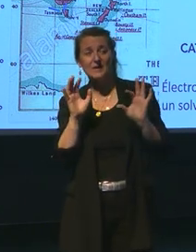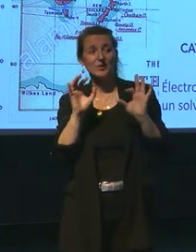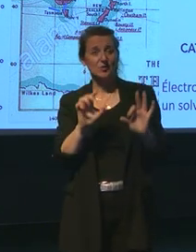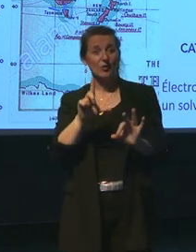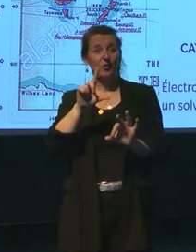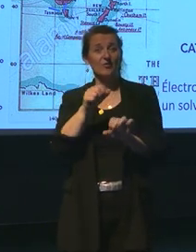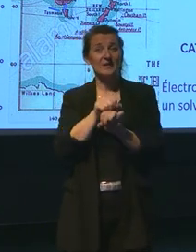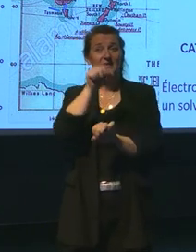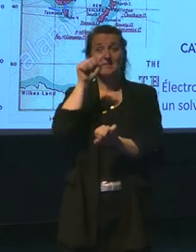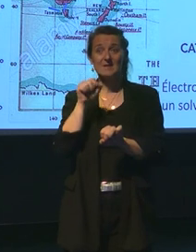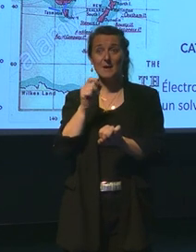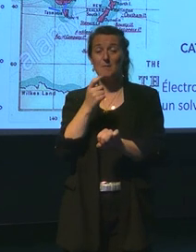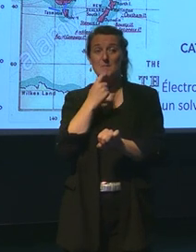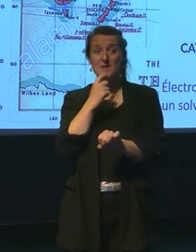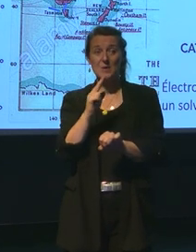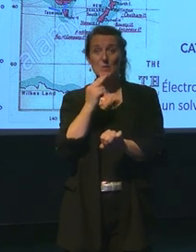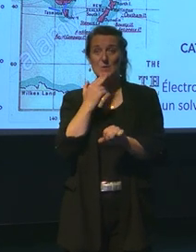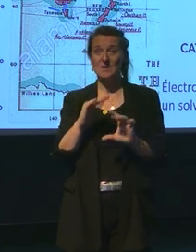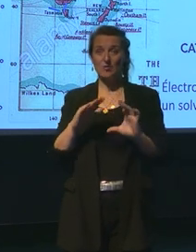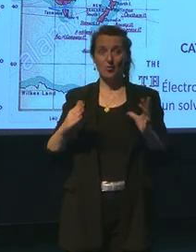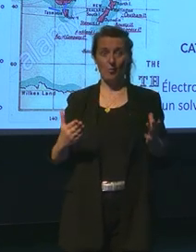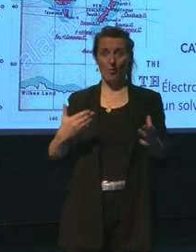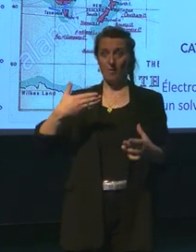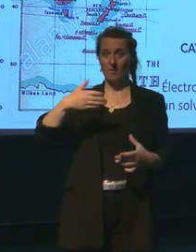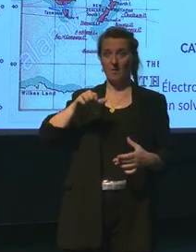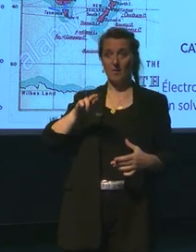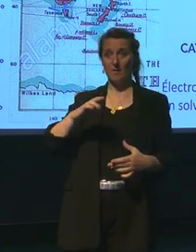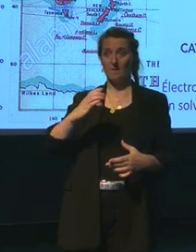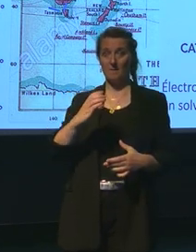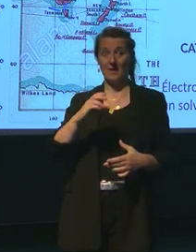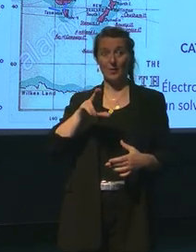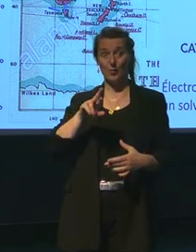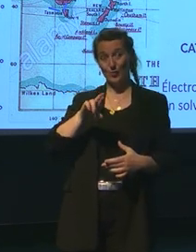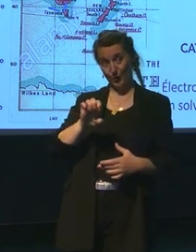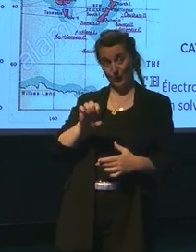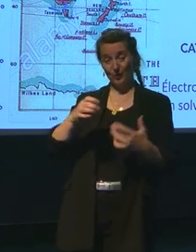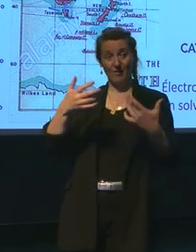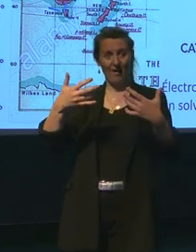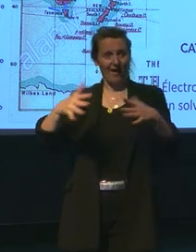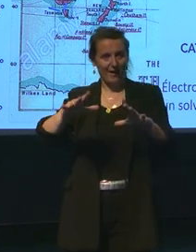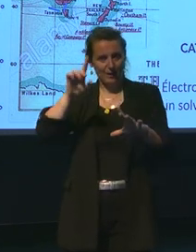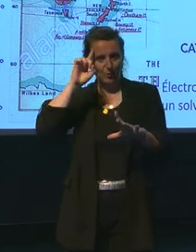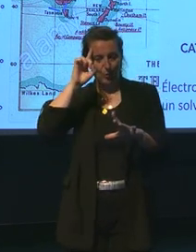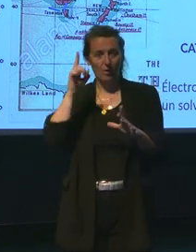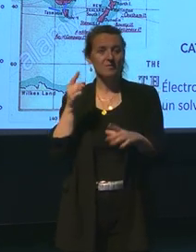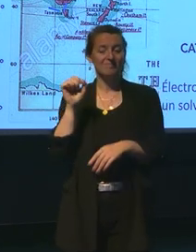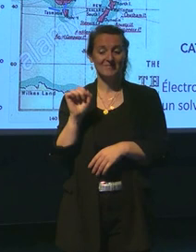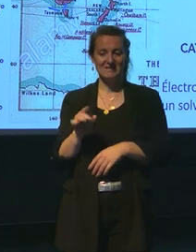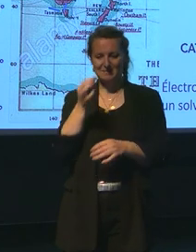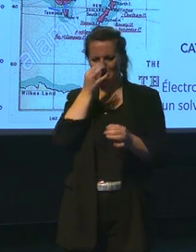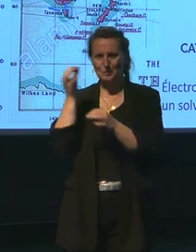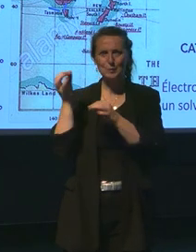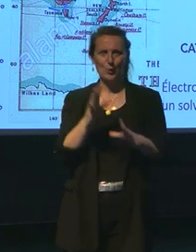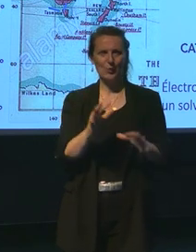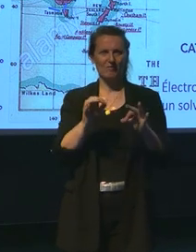ils utiliseraient des piles à mercure. en fait, on a arrêté de les utiliser parce que le mercure est très polluant pour l'environnement